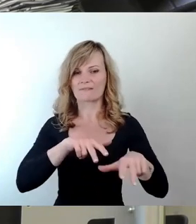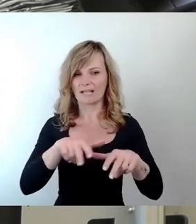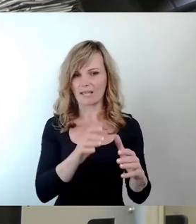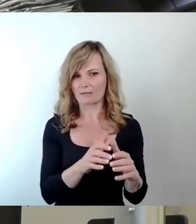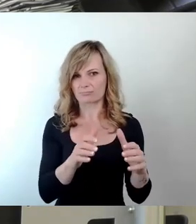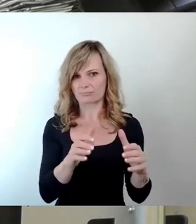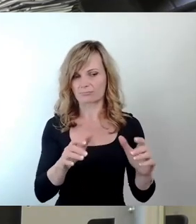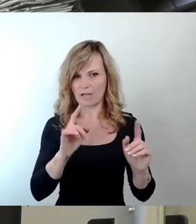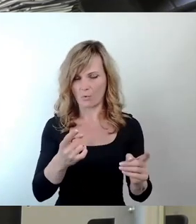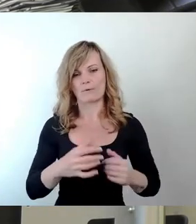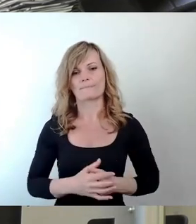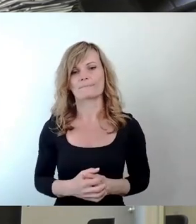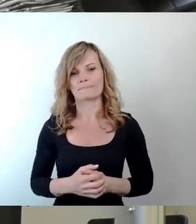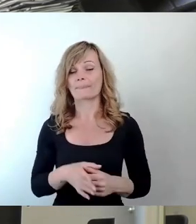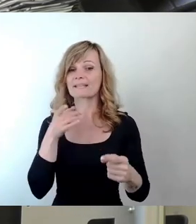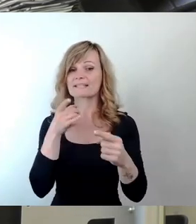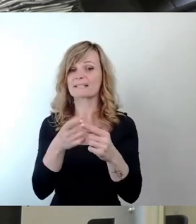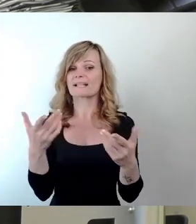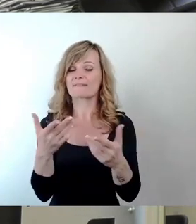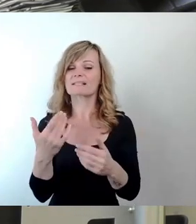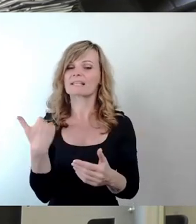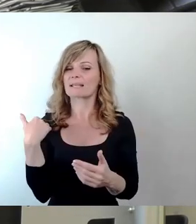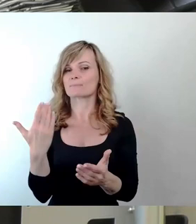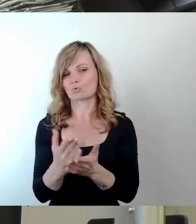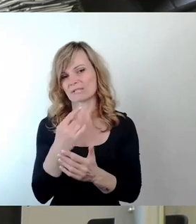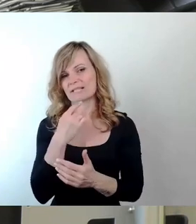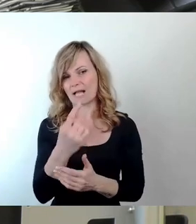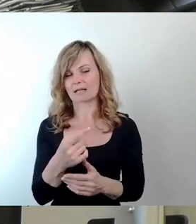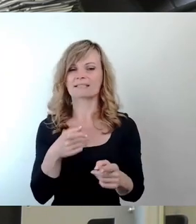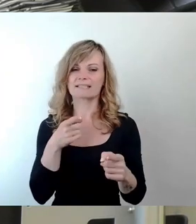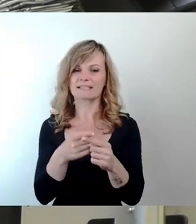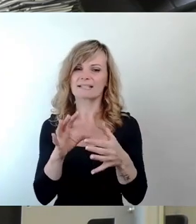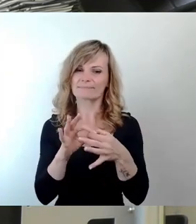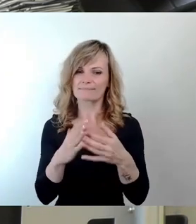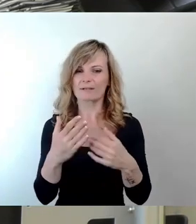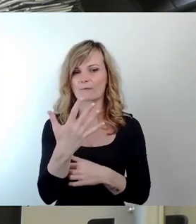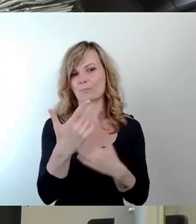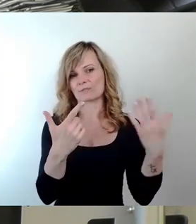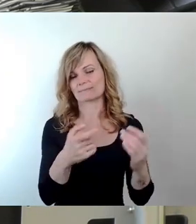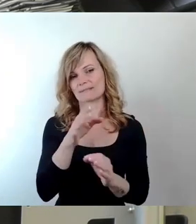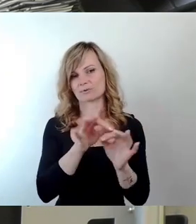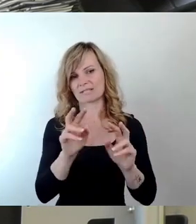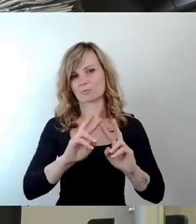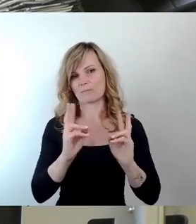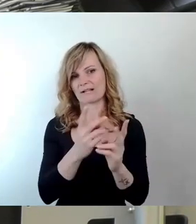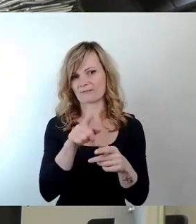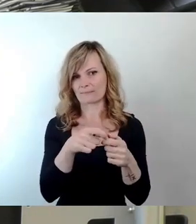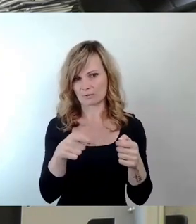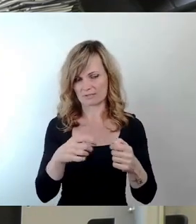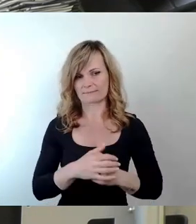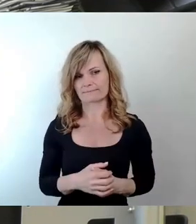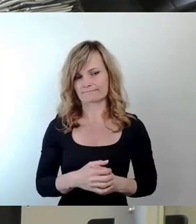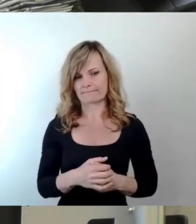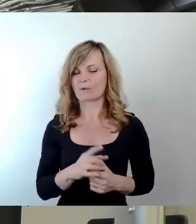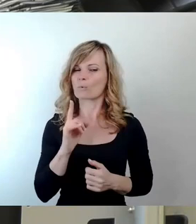Wo wollen wir hin? Die Leitziele wurden schon angesprochen, 75 Prozent Umweltverbund. Und ein Blick lohnt tatsächlich auf